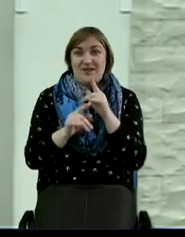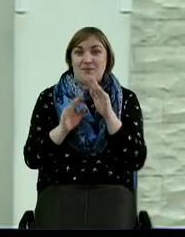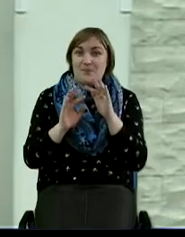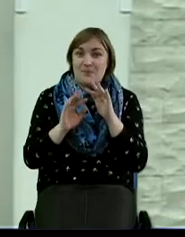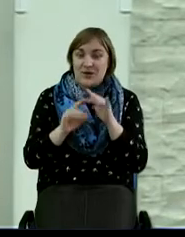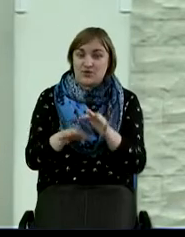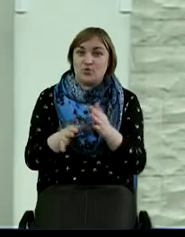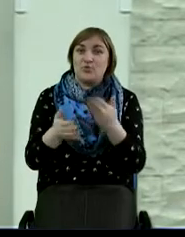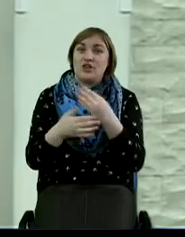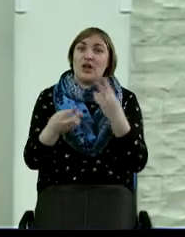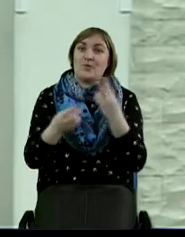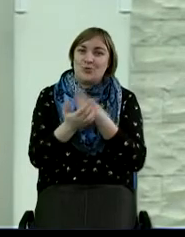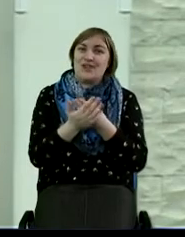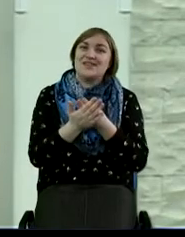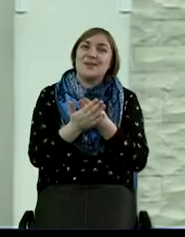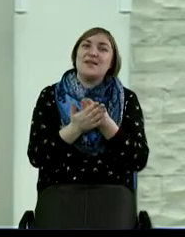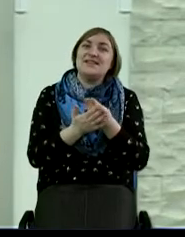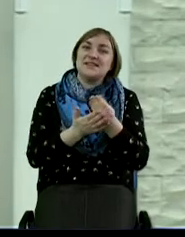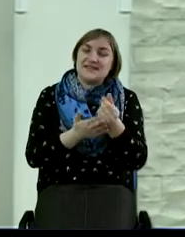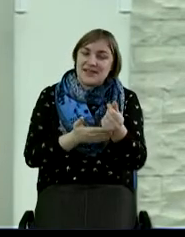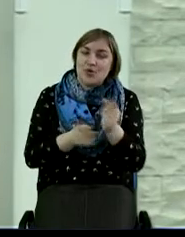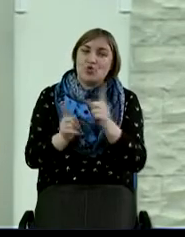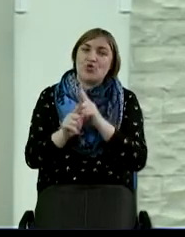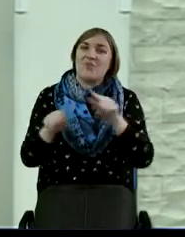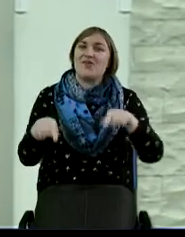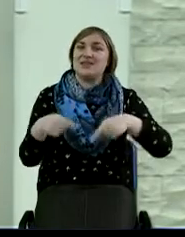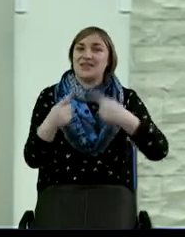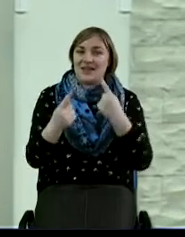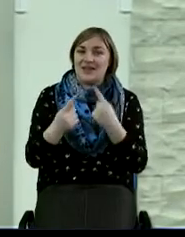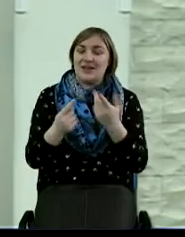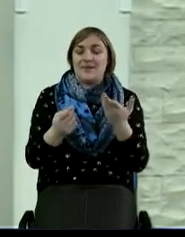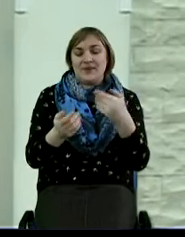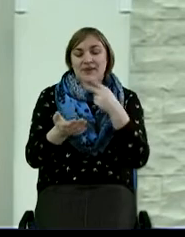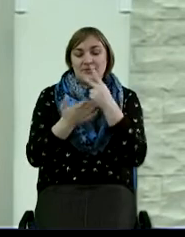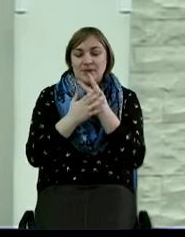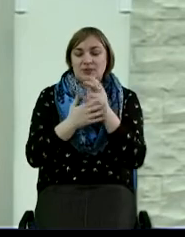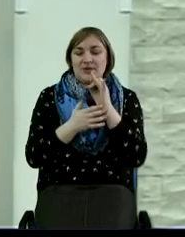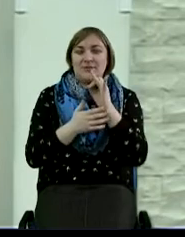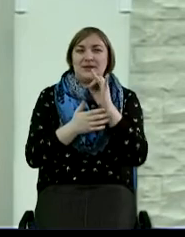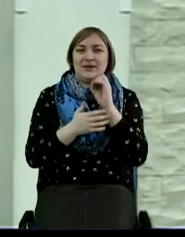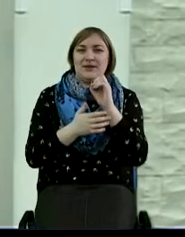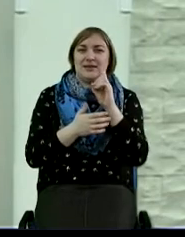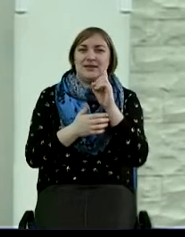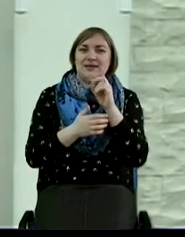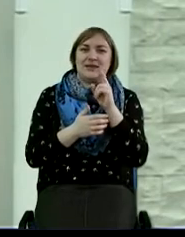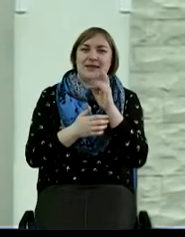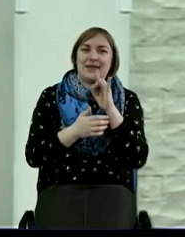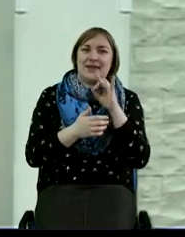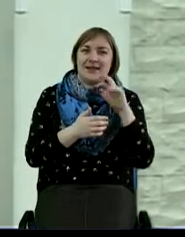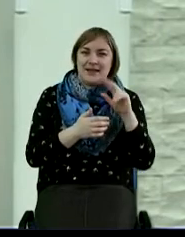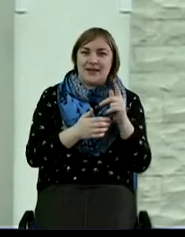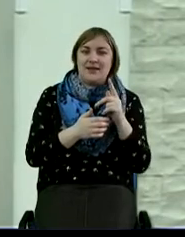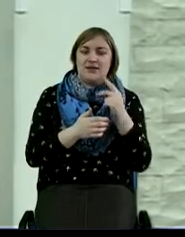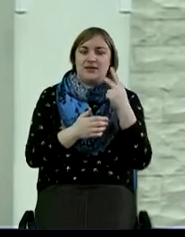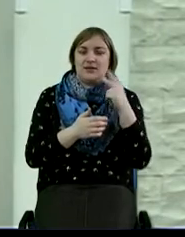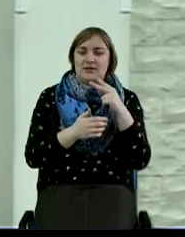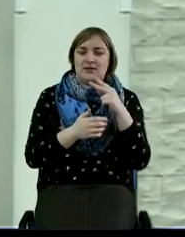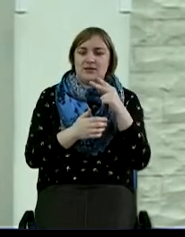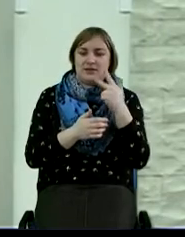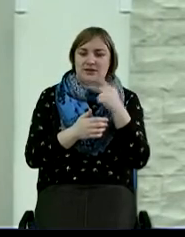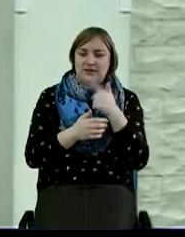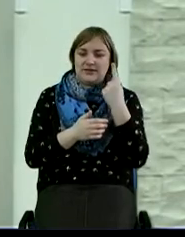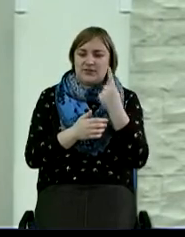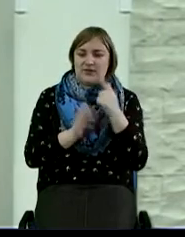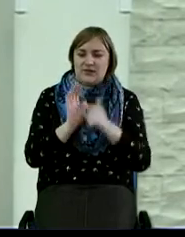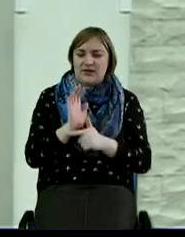нужно будет заплатить цену, чтобы восстановить. И давайте с вами откроем Езекииля, 33 главу, с 10 стиха